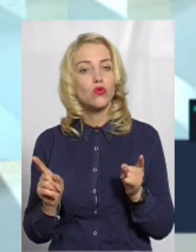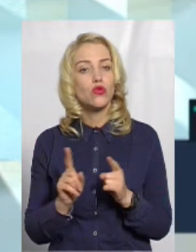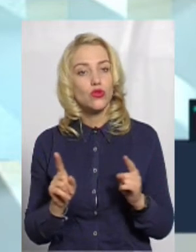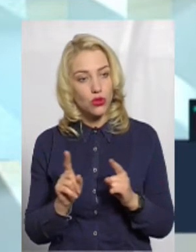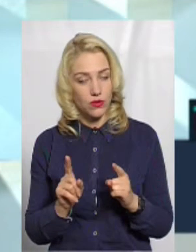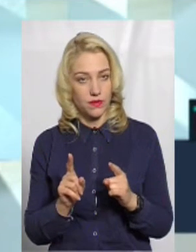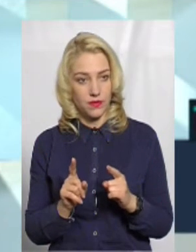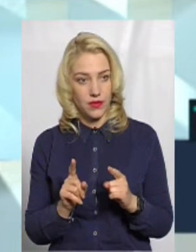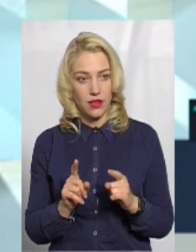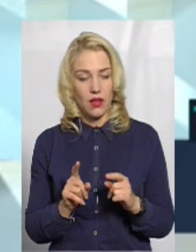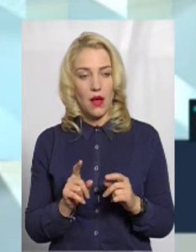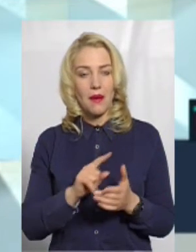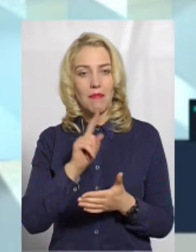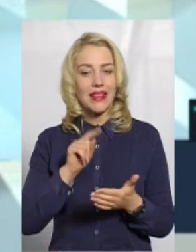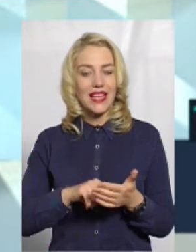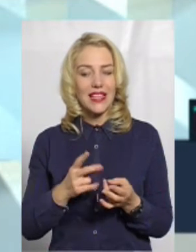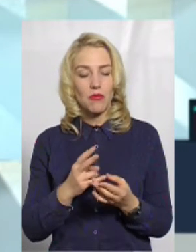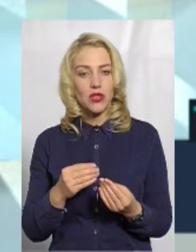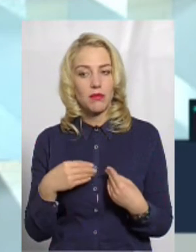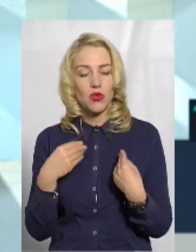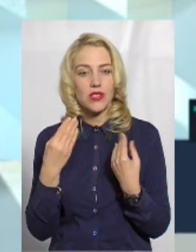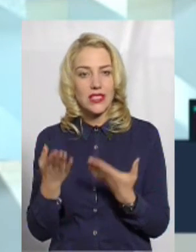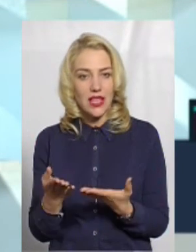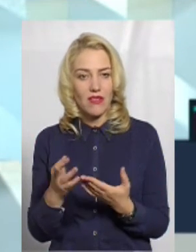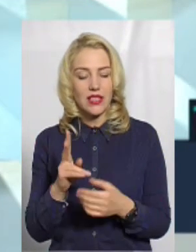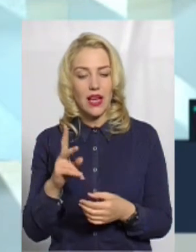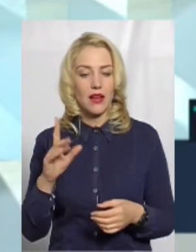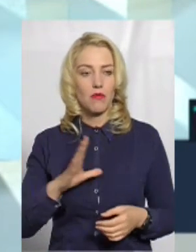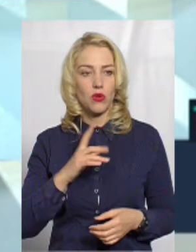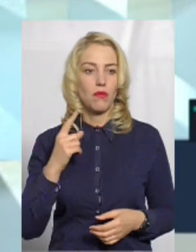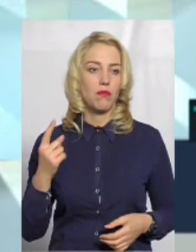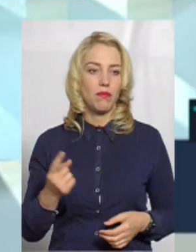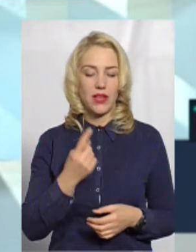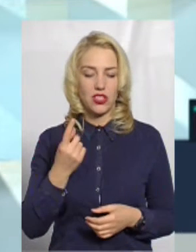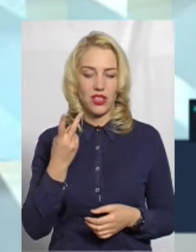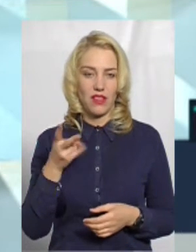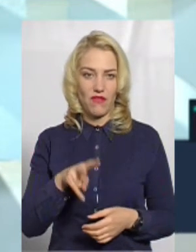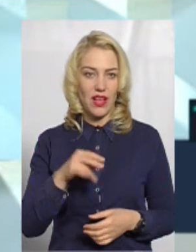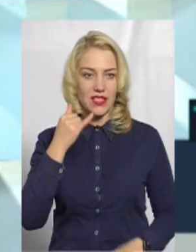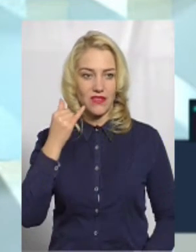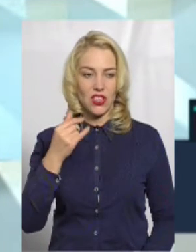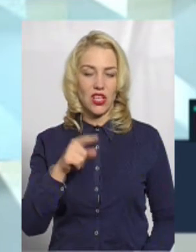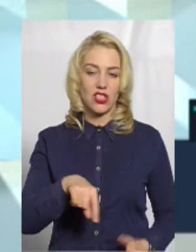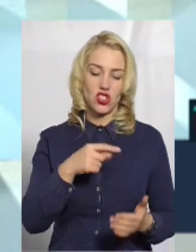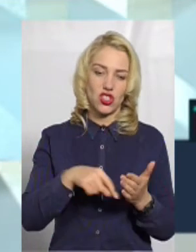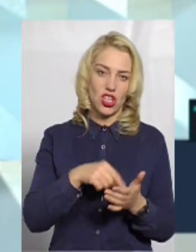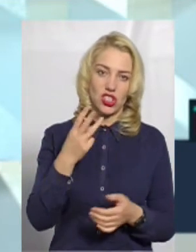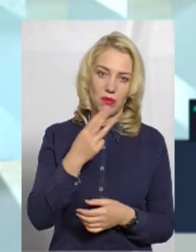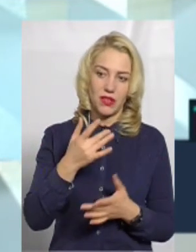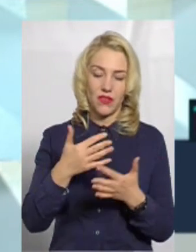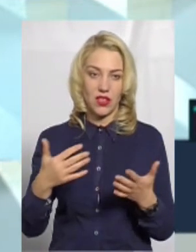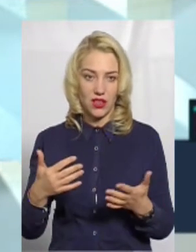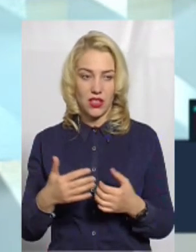що питання потрібно ставити отак, як два перших було телефонних дзвінки, шепетівки дзвінки і так далі.